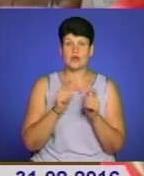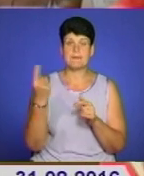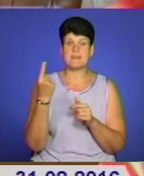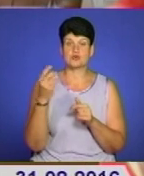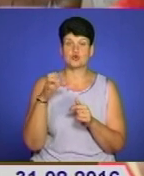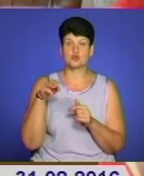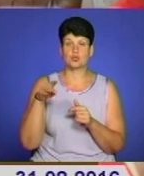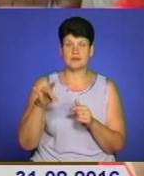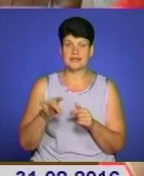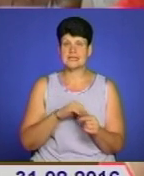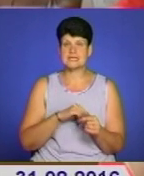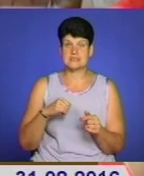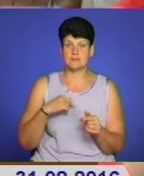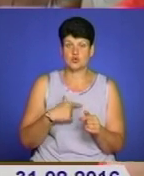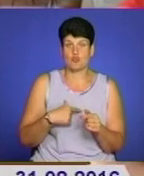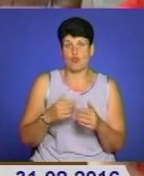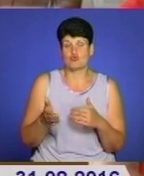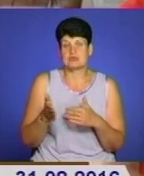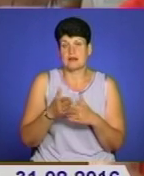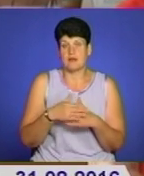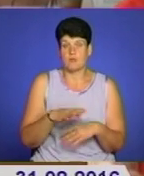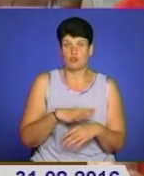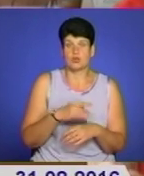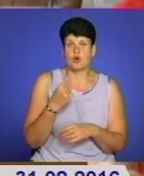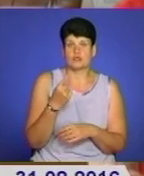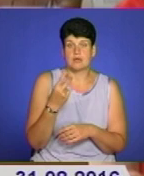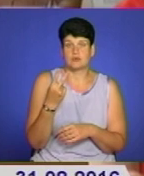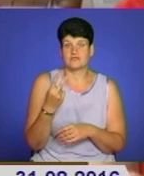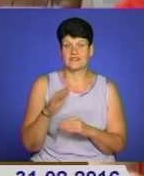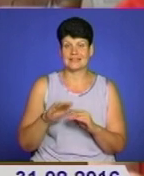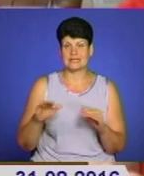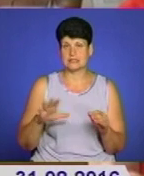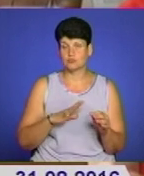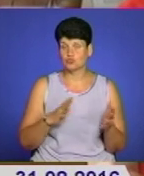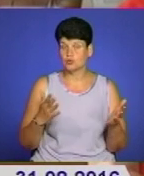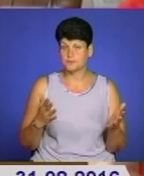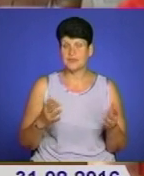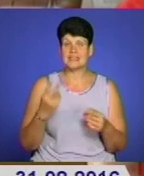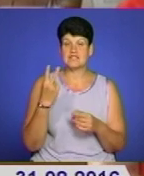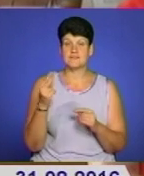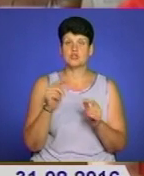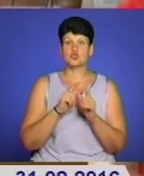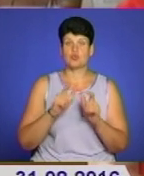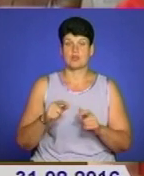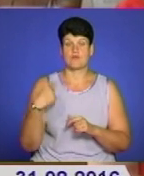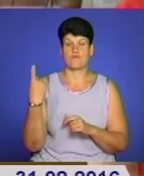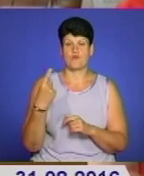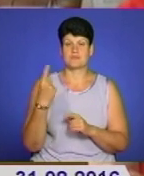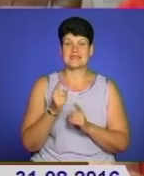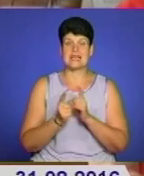або які самі собою закрилися, або де була одна або дві дитини, і дві школи по області, які